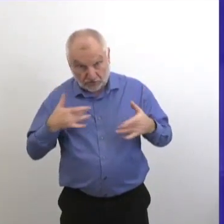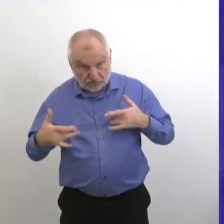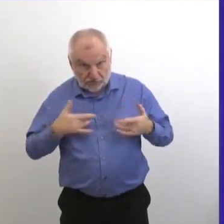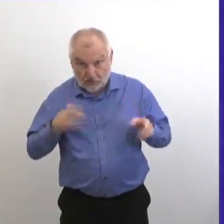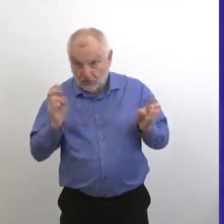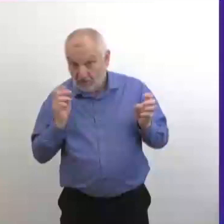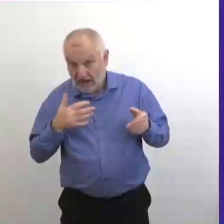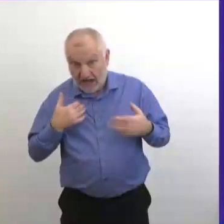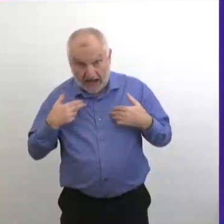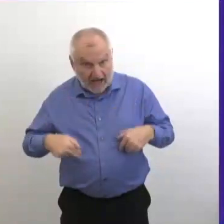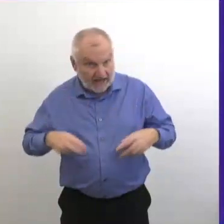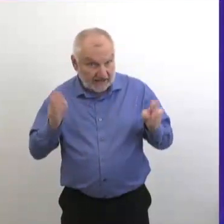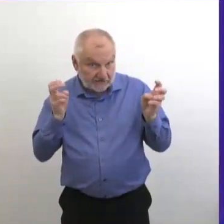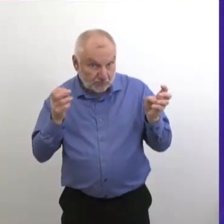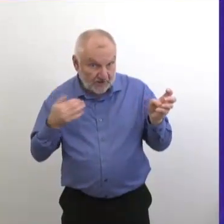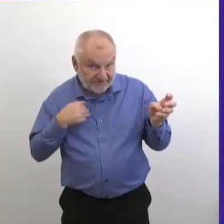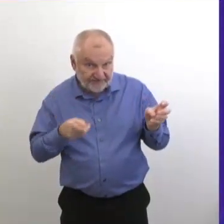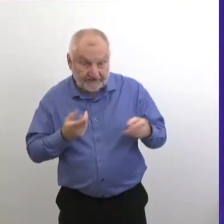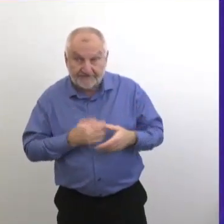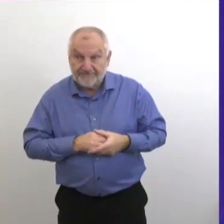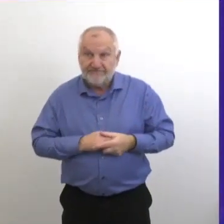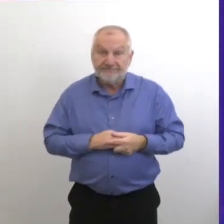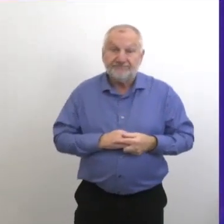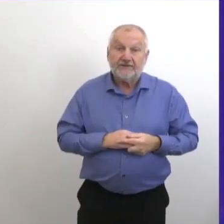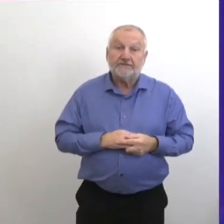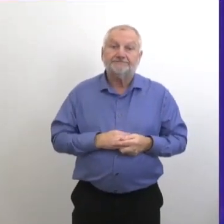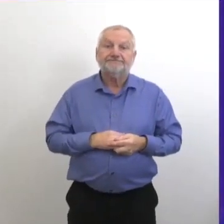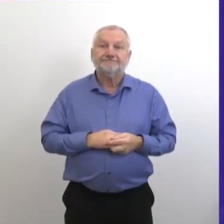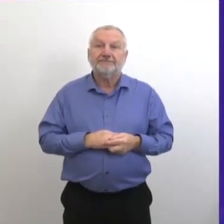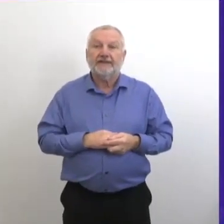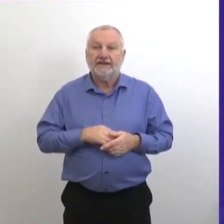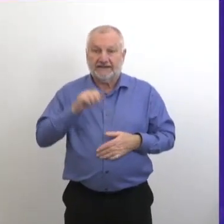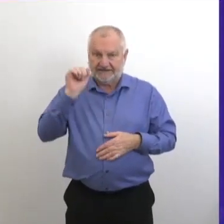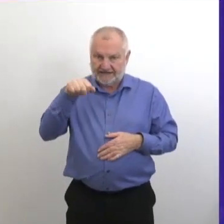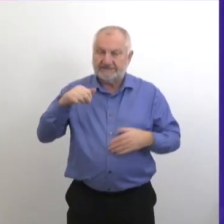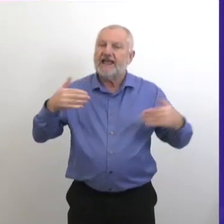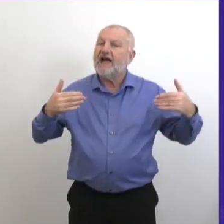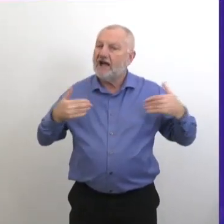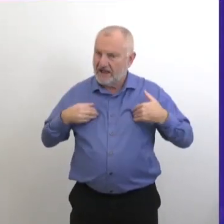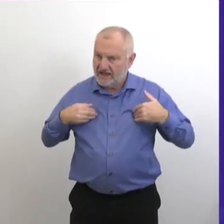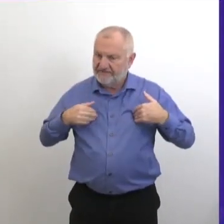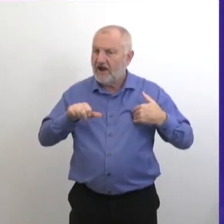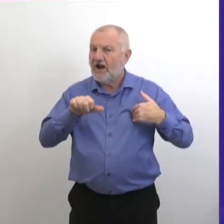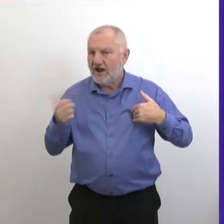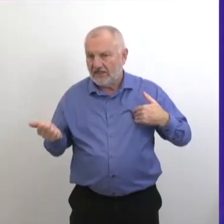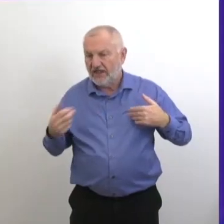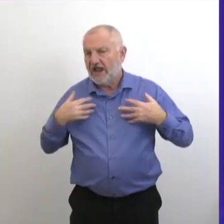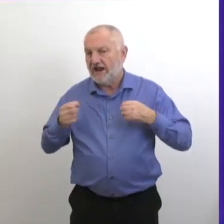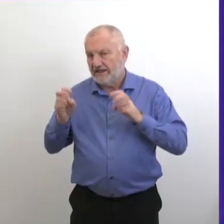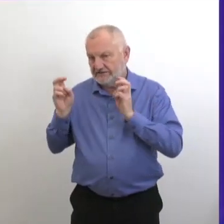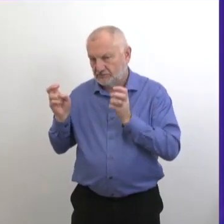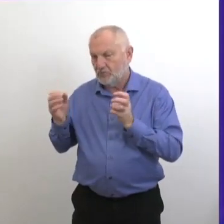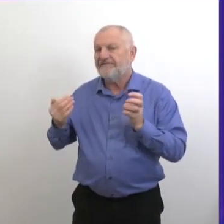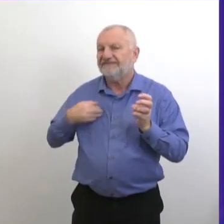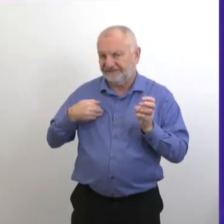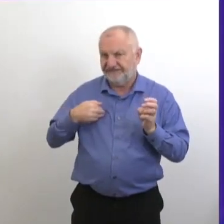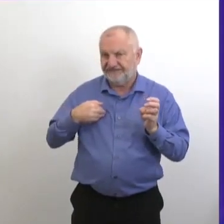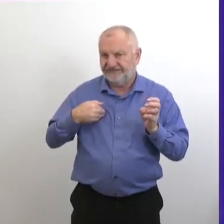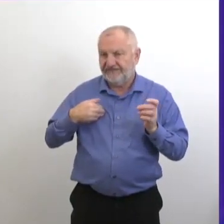maladies sous-jacentes ou des problèmes de santé, autres? Oui, effectivement, il y avait des